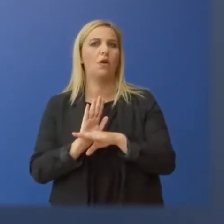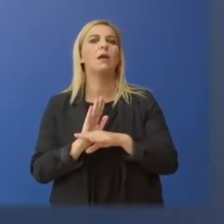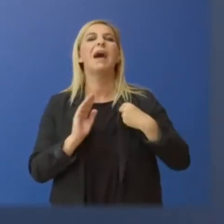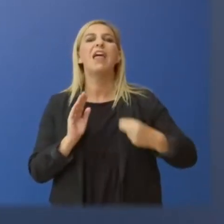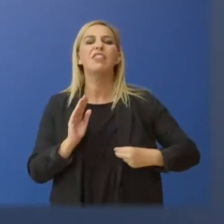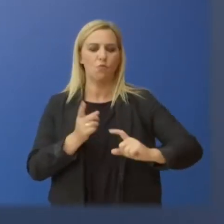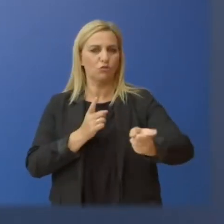δημόσιων συγκοινωνιών.